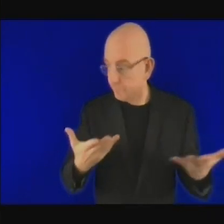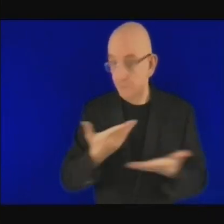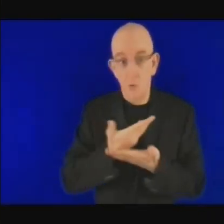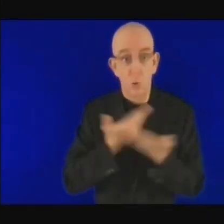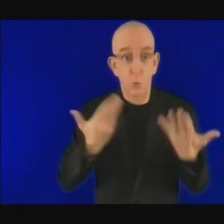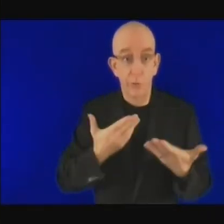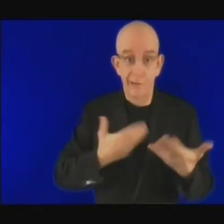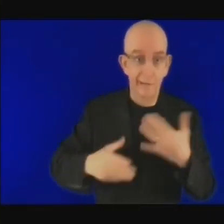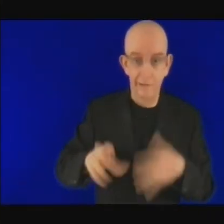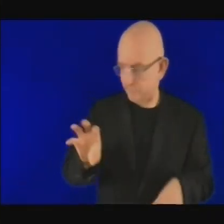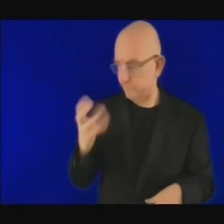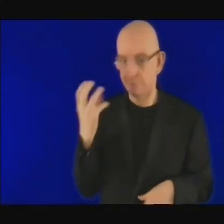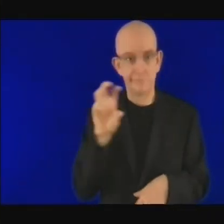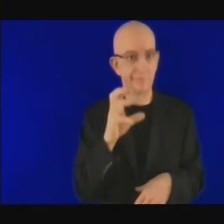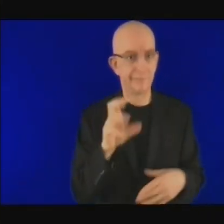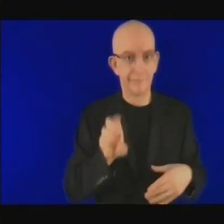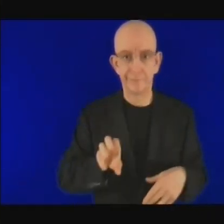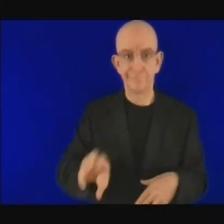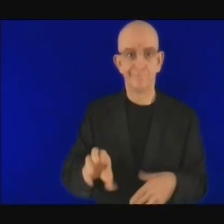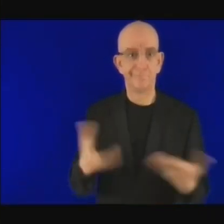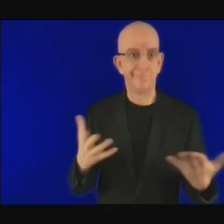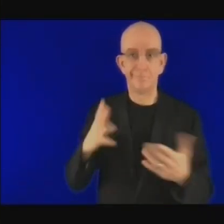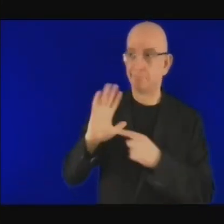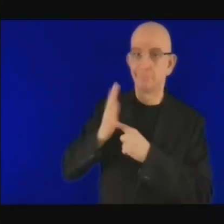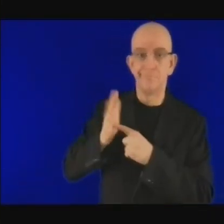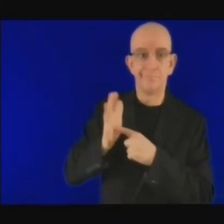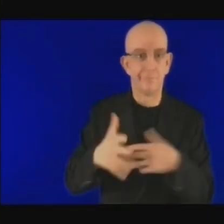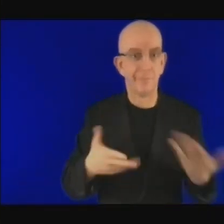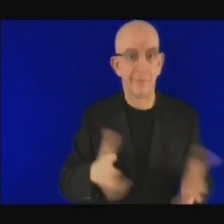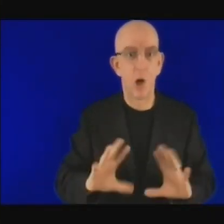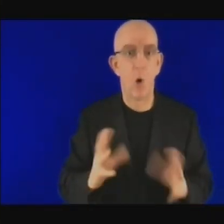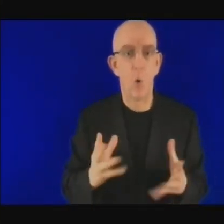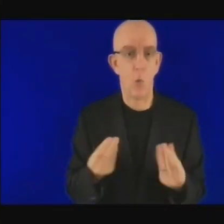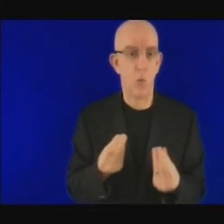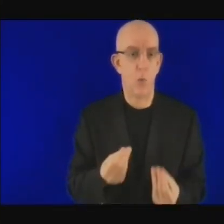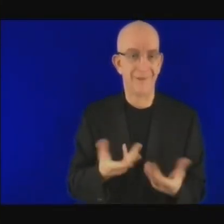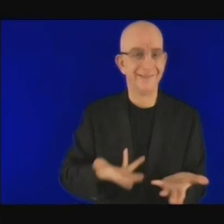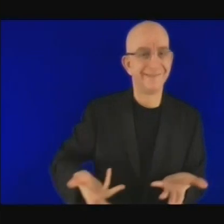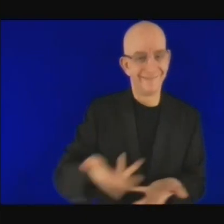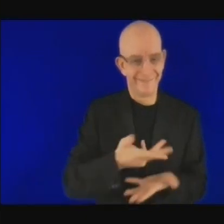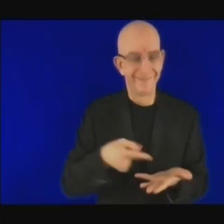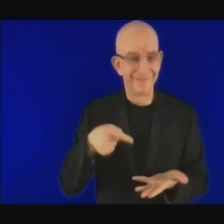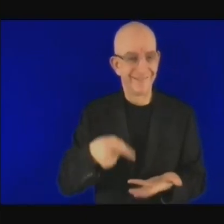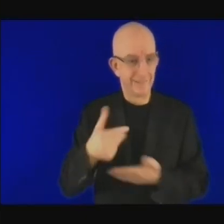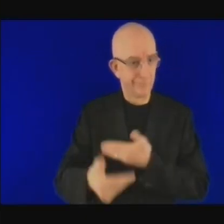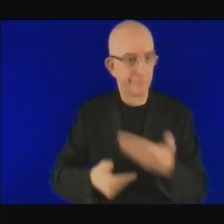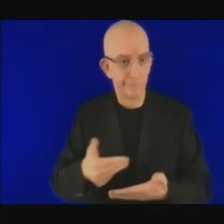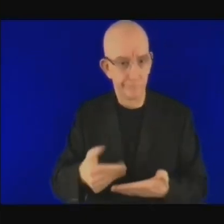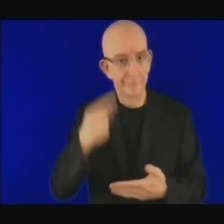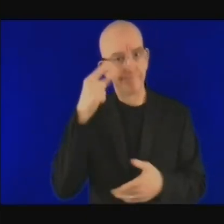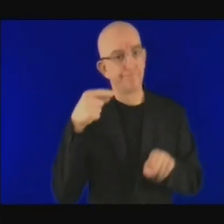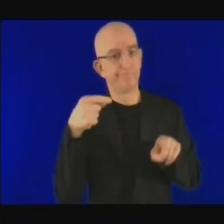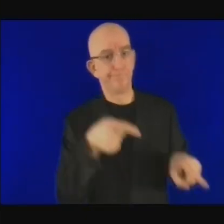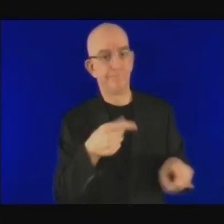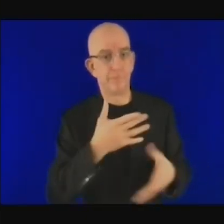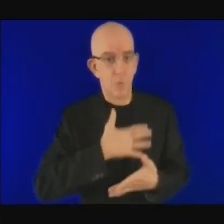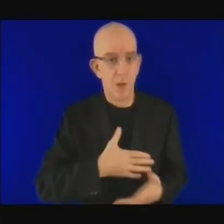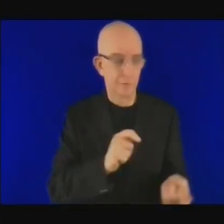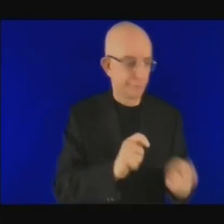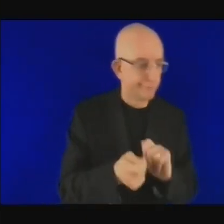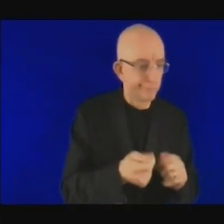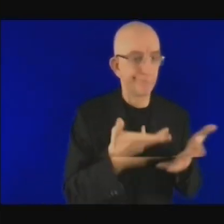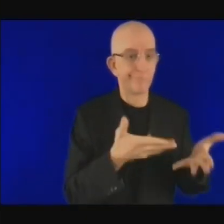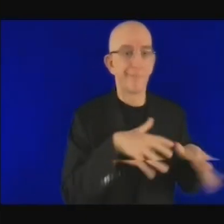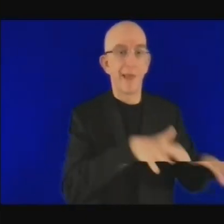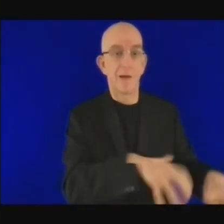l'adaptation dans le domaine de la foresterie, de l'élevage n'est pas durable.